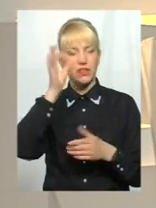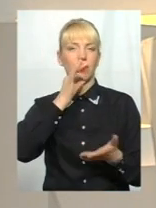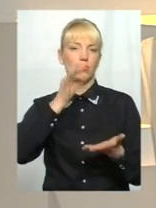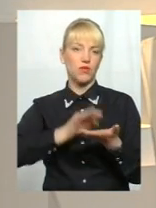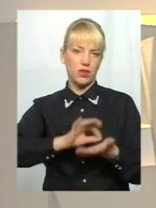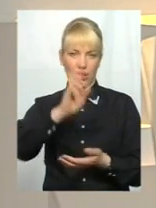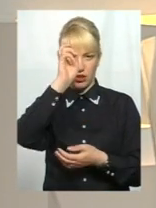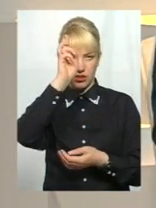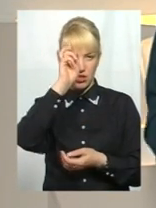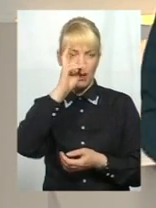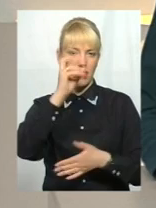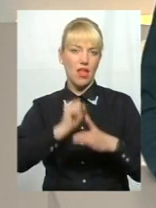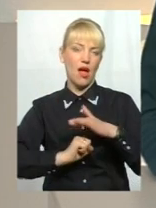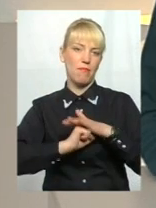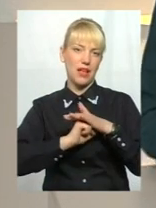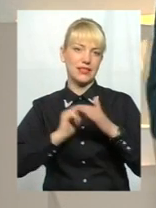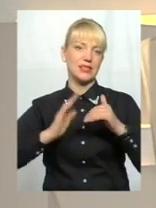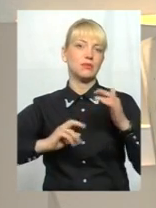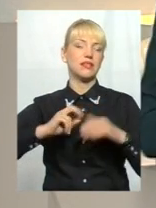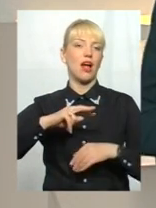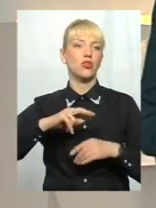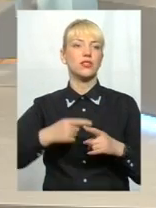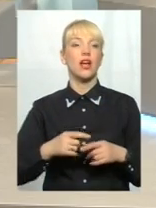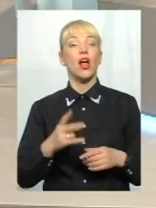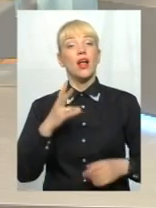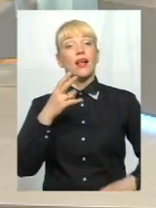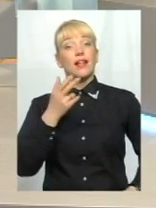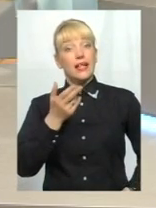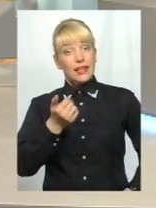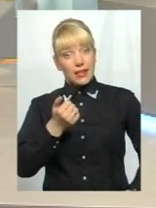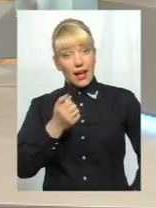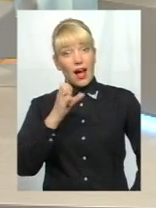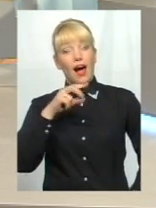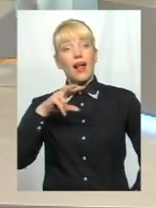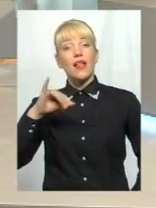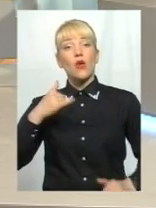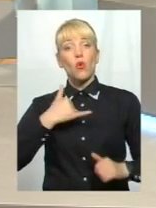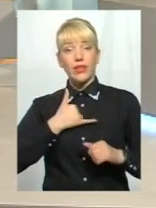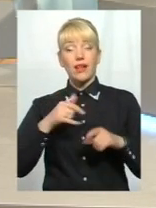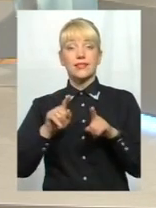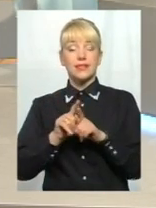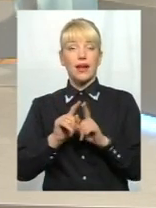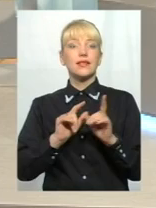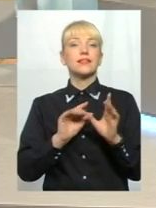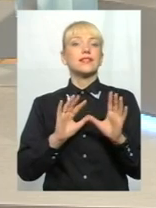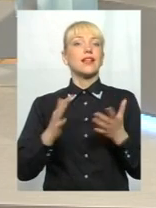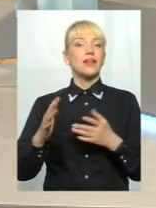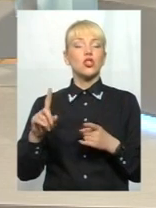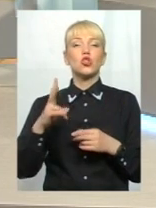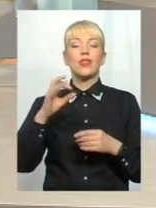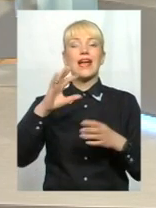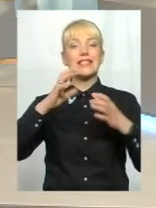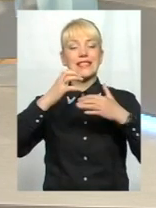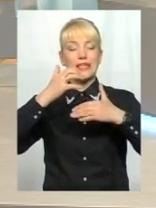на базовій спеціальності. Так, але в нас так складається, що на середню, повну загальну середню